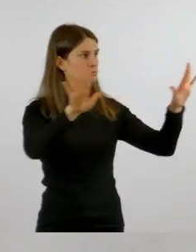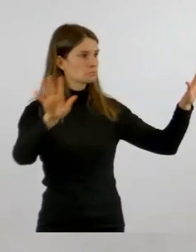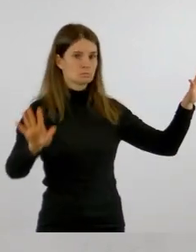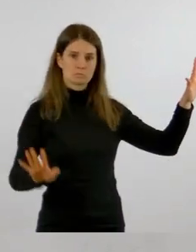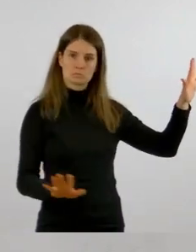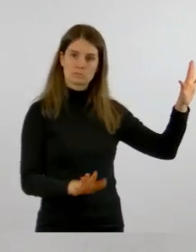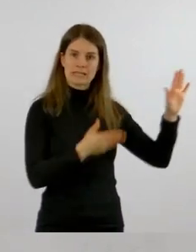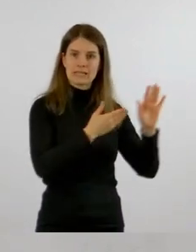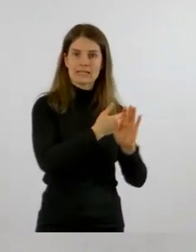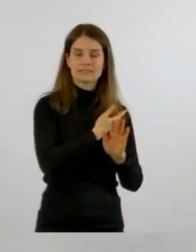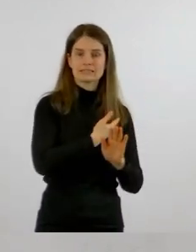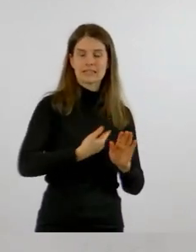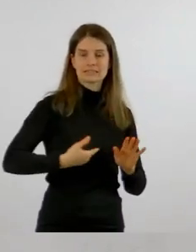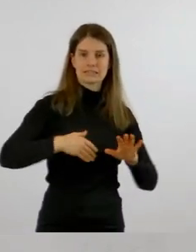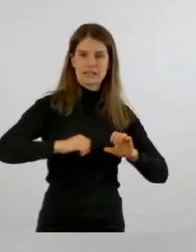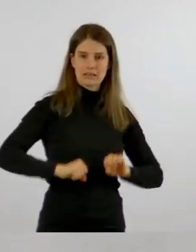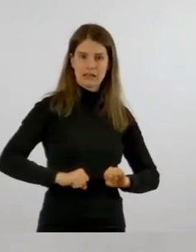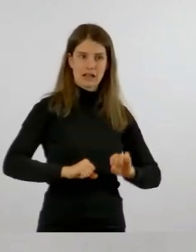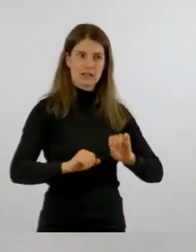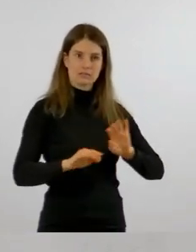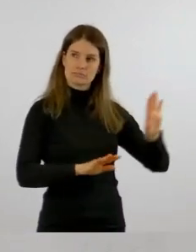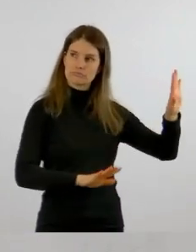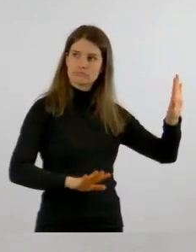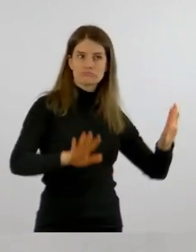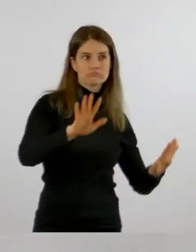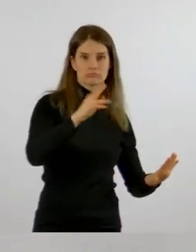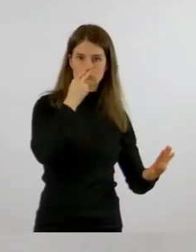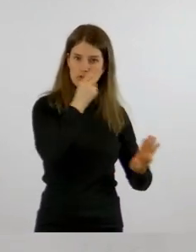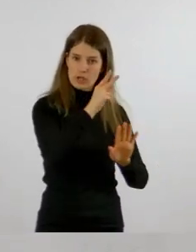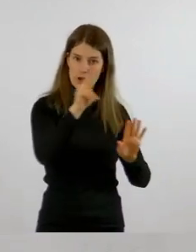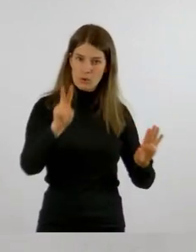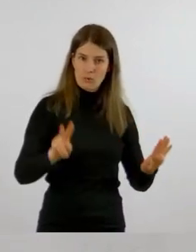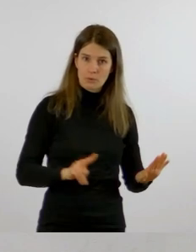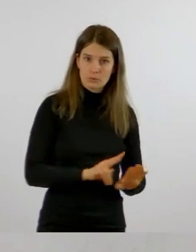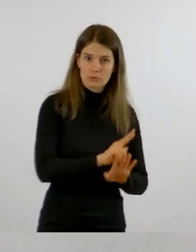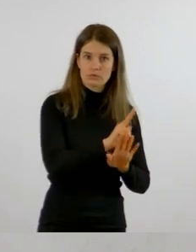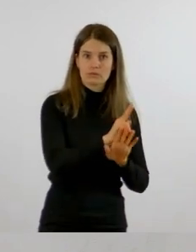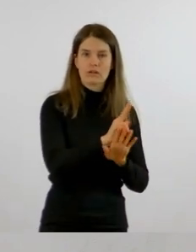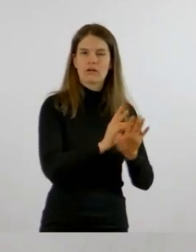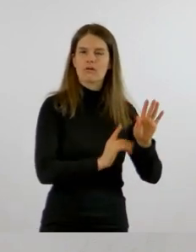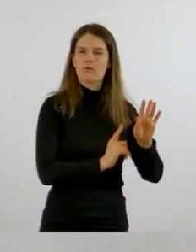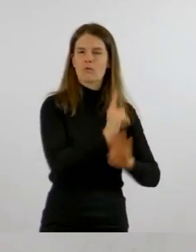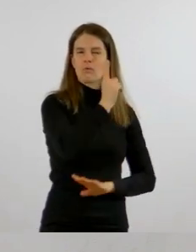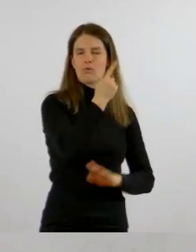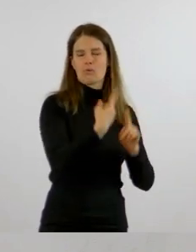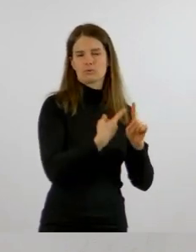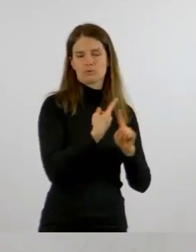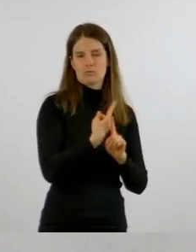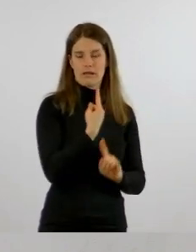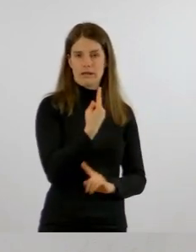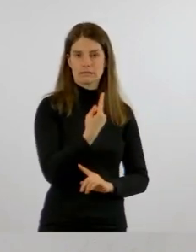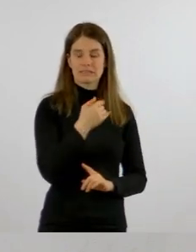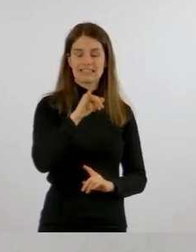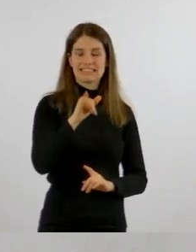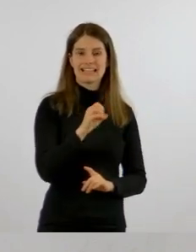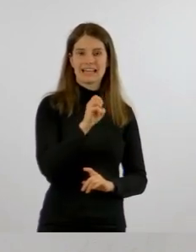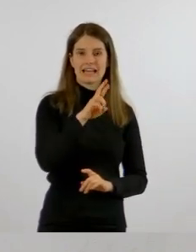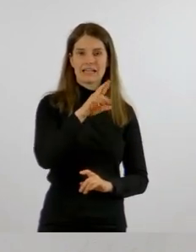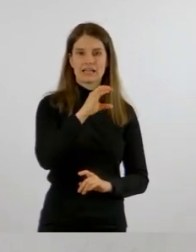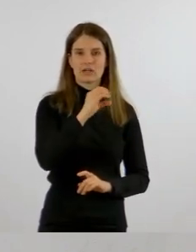der Höchstwert der Inzidenz im Moment im Landkreis Kirichauer Land mit 2